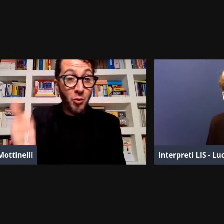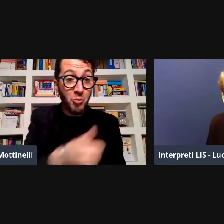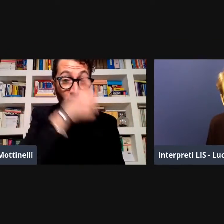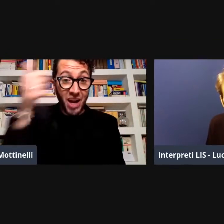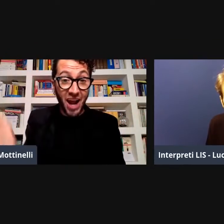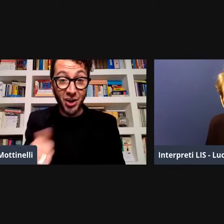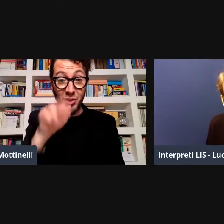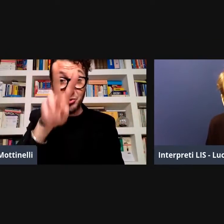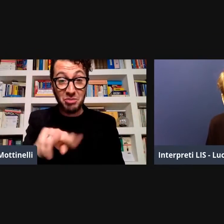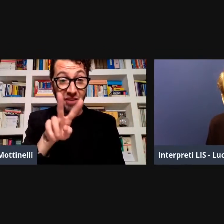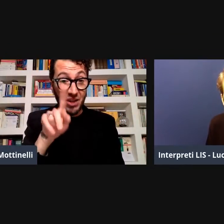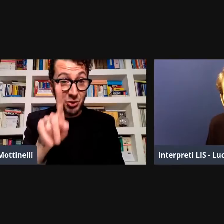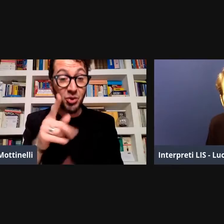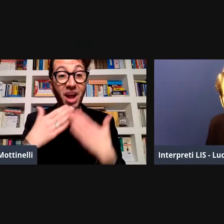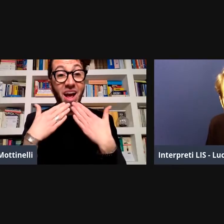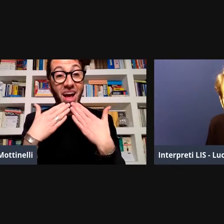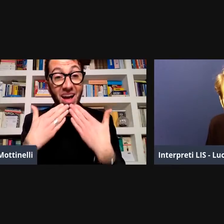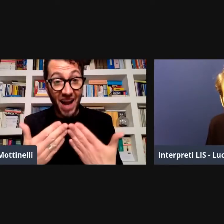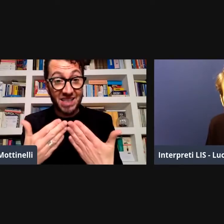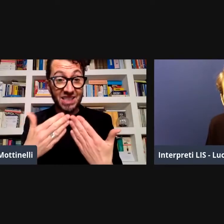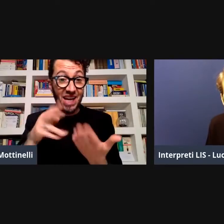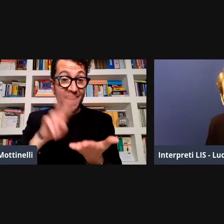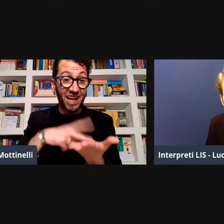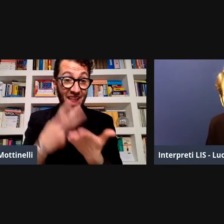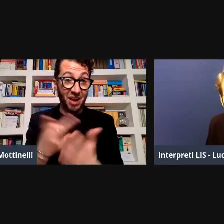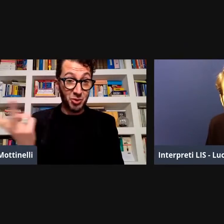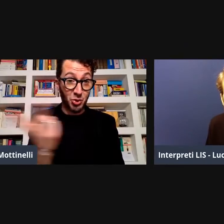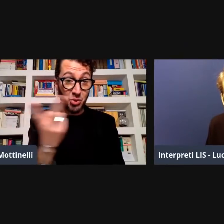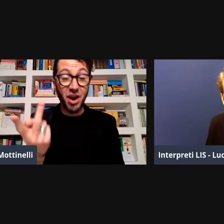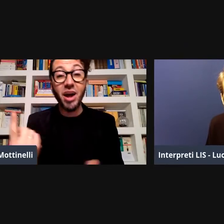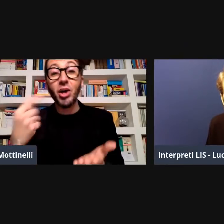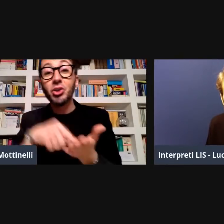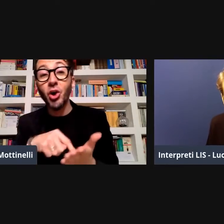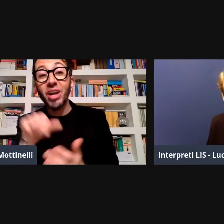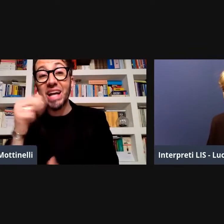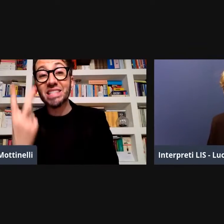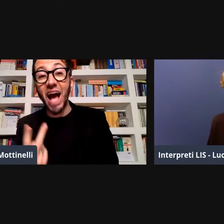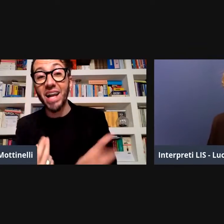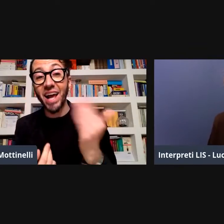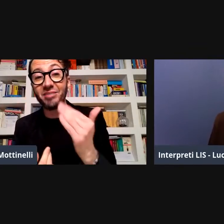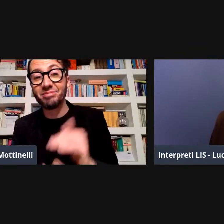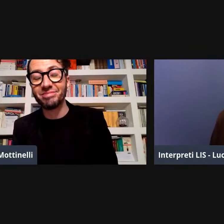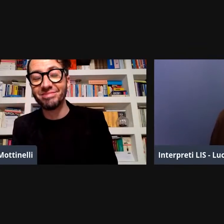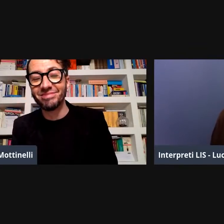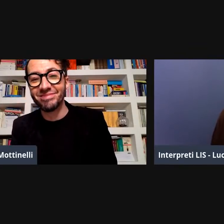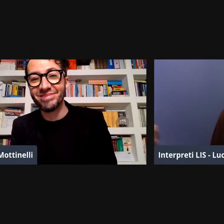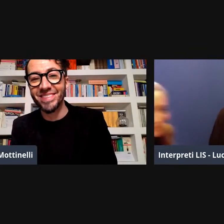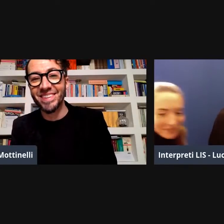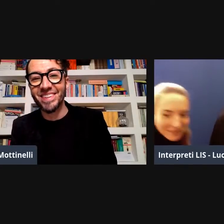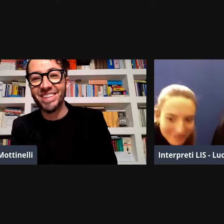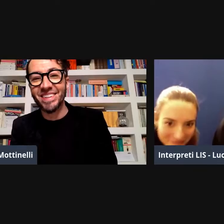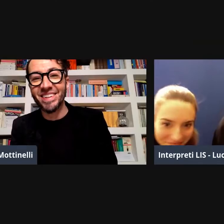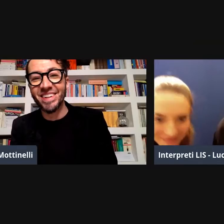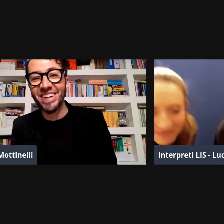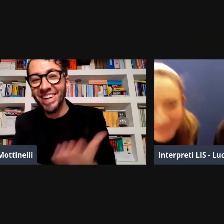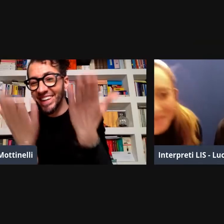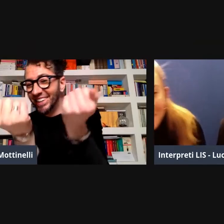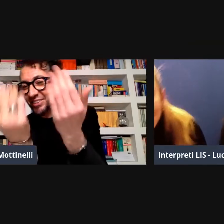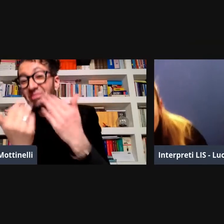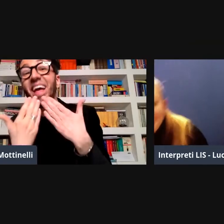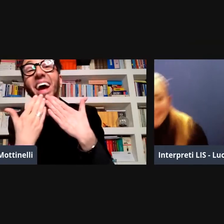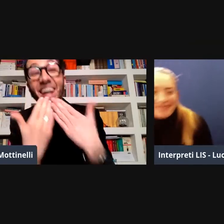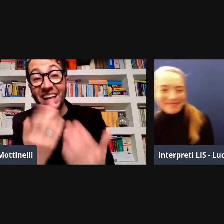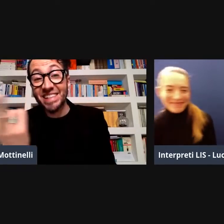con l'accusione auguro a tutti buon anno buon 2021 e grazie per i due interpreti se Sara può ritornare